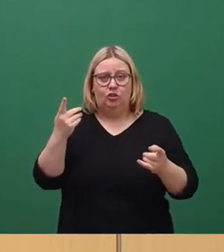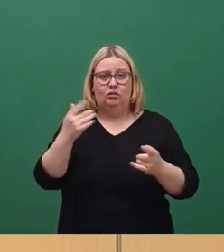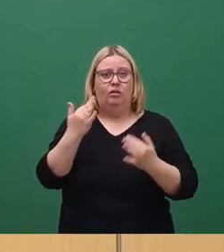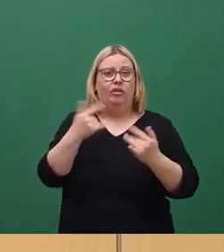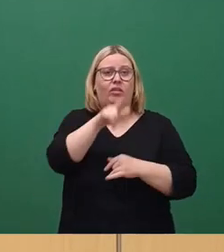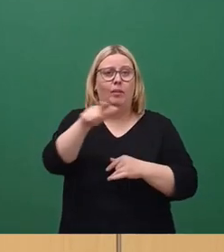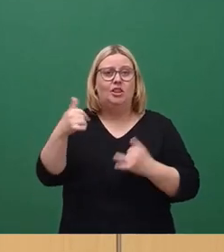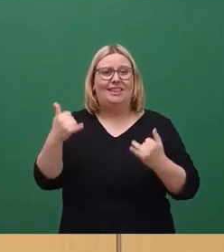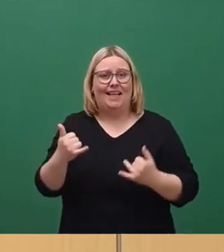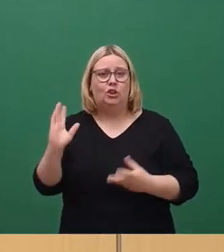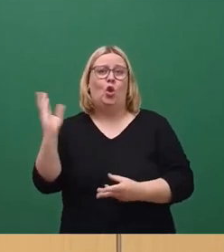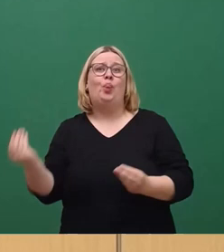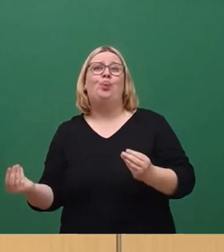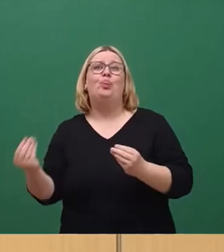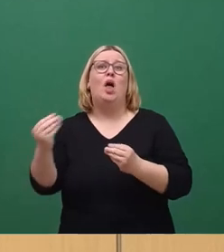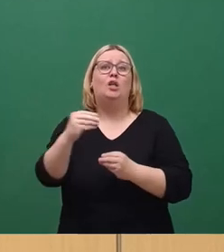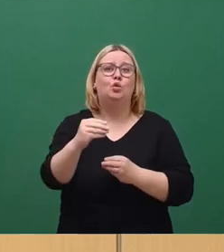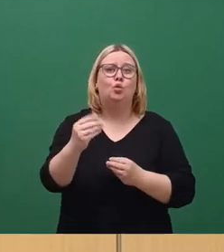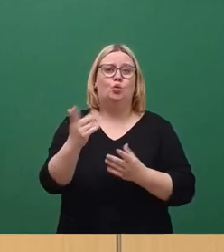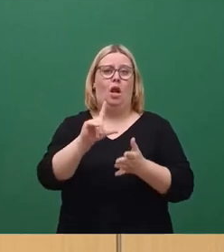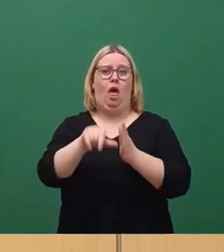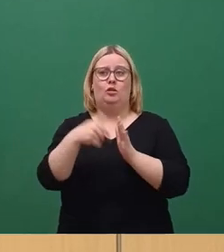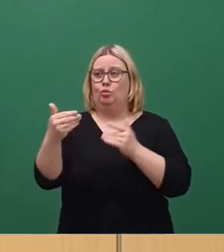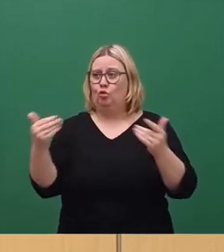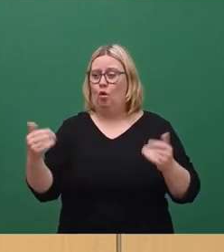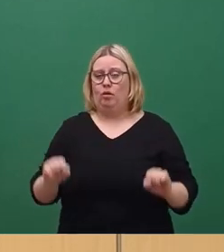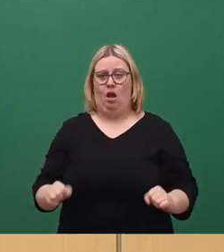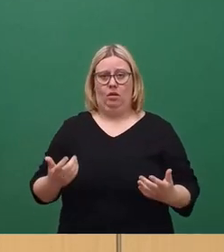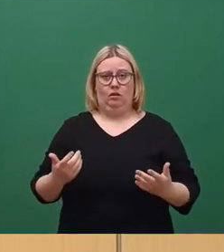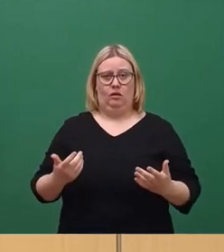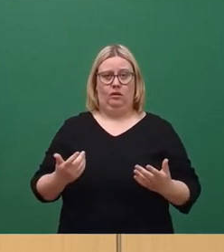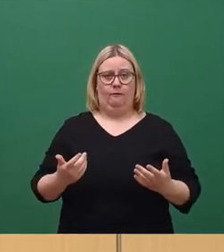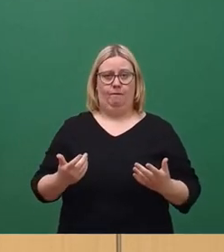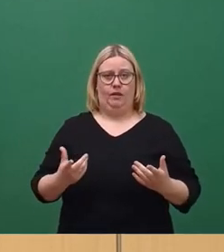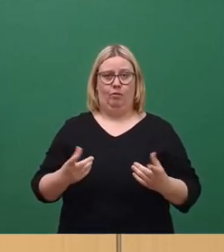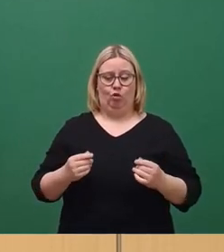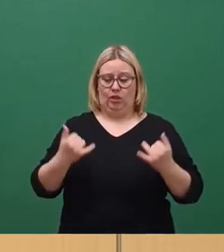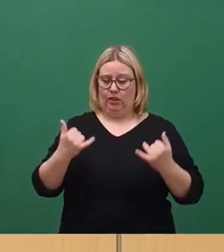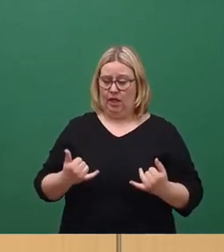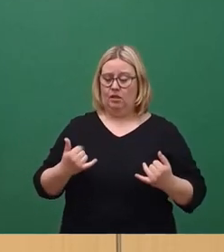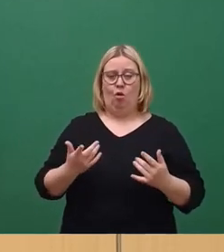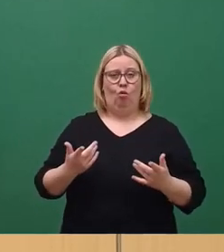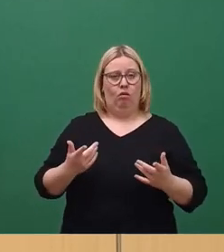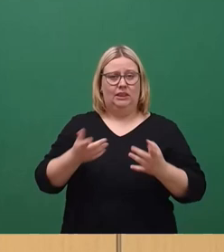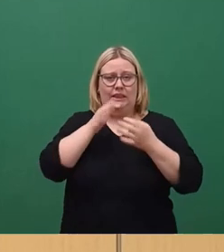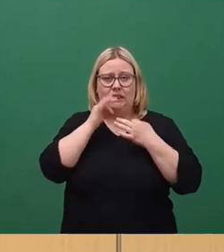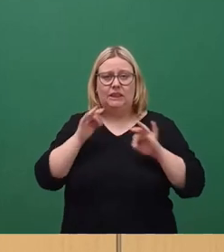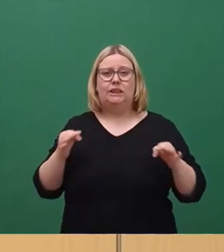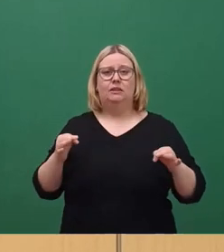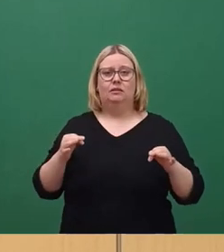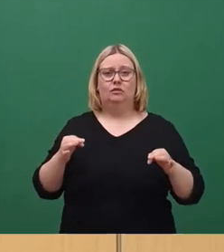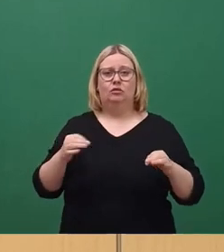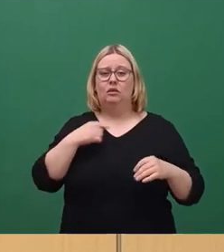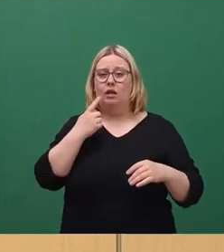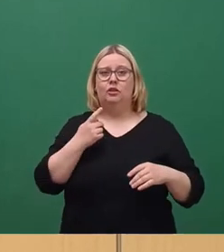wird es jetzt noch geben, die diese Leistungen nutzen wollen. Und wir haben uns sehr gründlich, nach dem Motto nicht